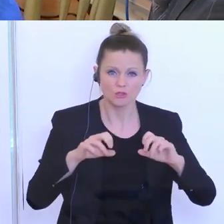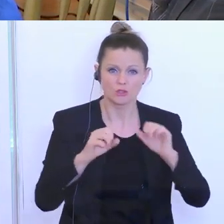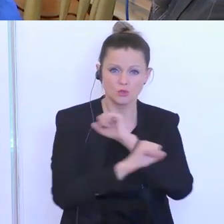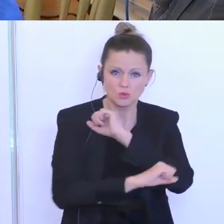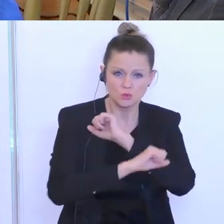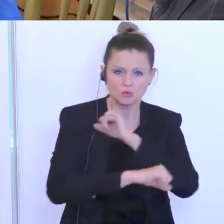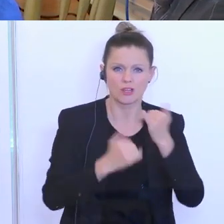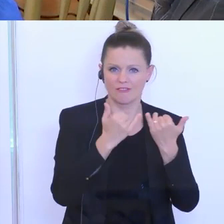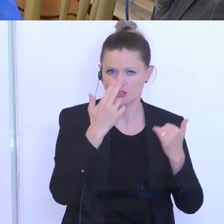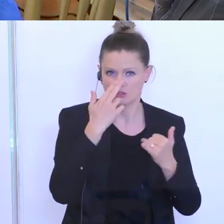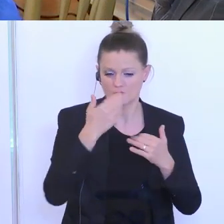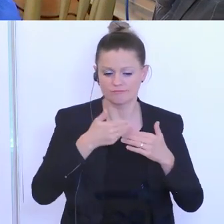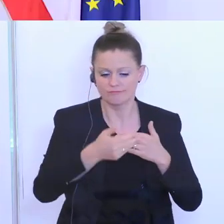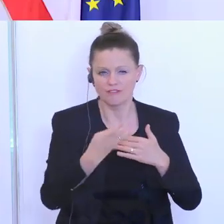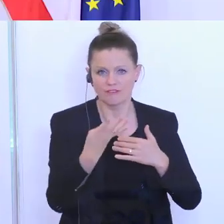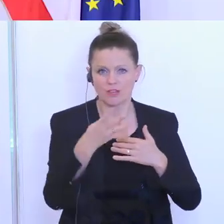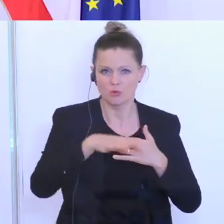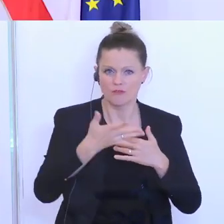in den nächsten 4-5 Monaten?